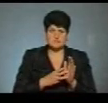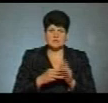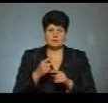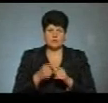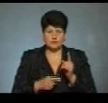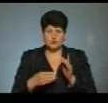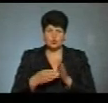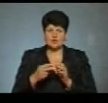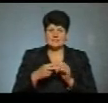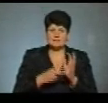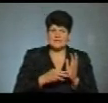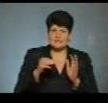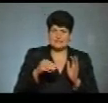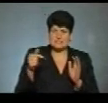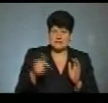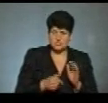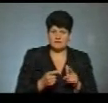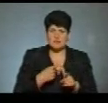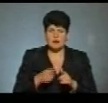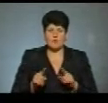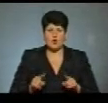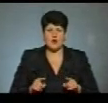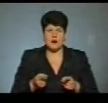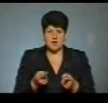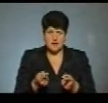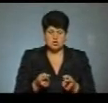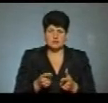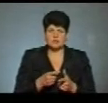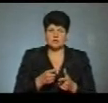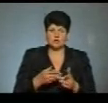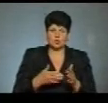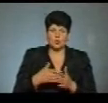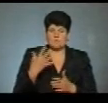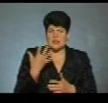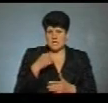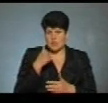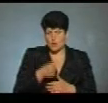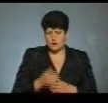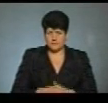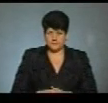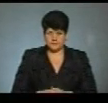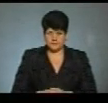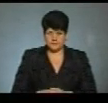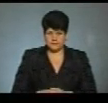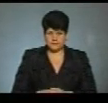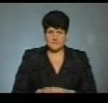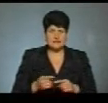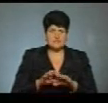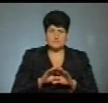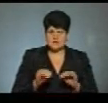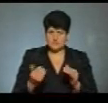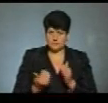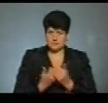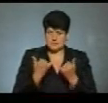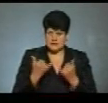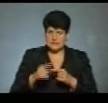до 17 тисяч гривень або арешт до 6 місяців, чи ув'язнення до 5 років, каже Сергій Гаврилюк. Це всі новини на цю